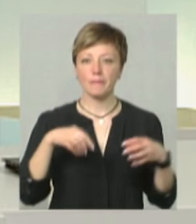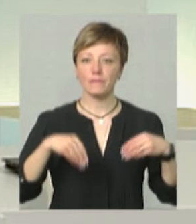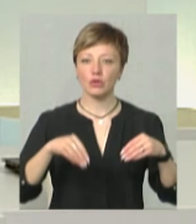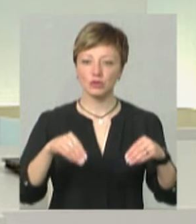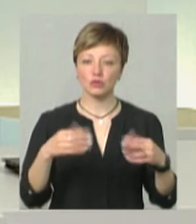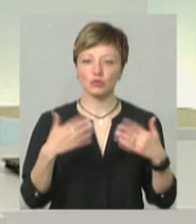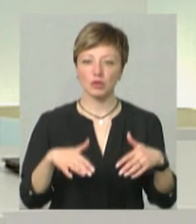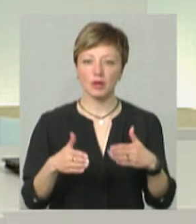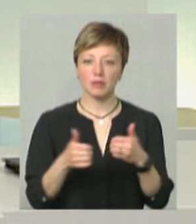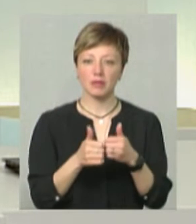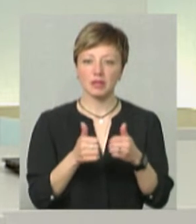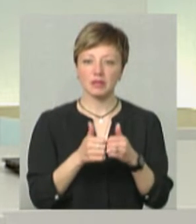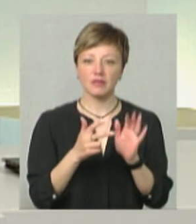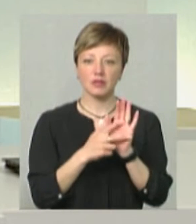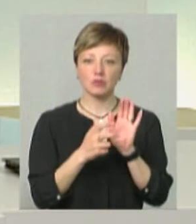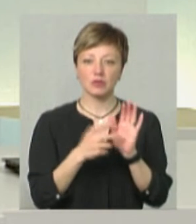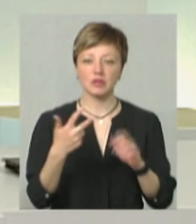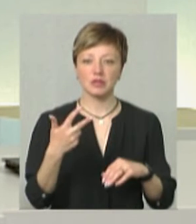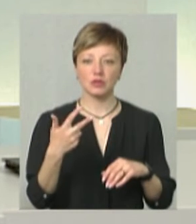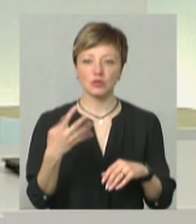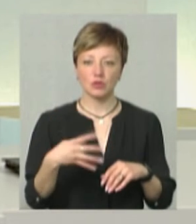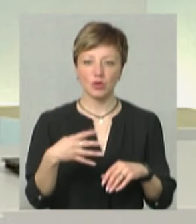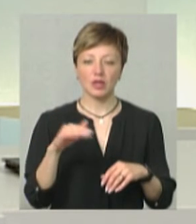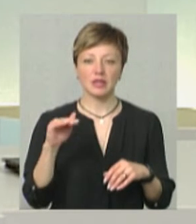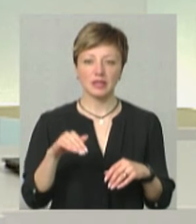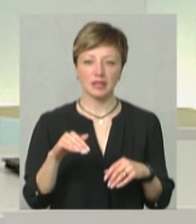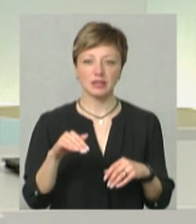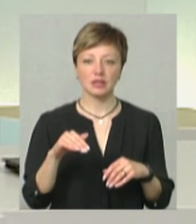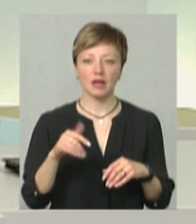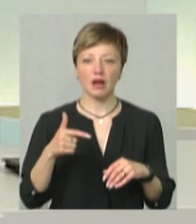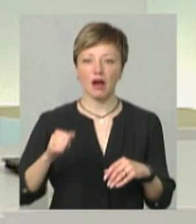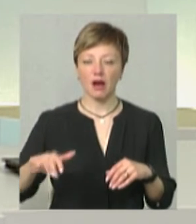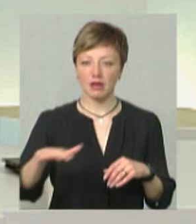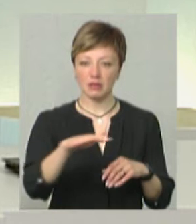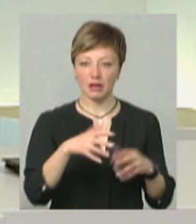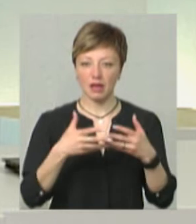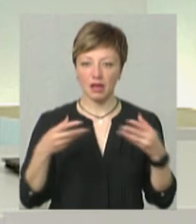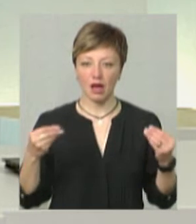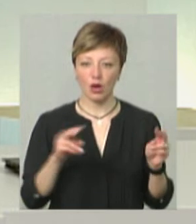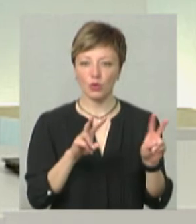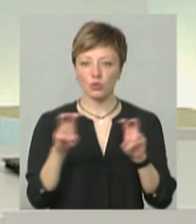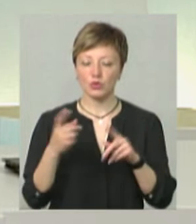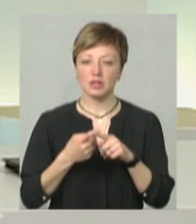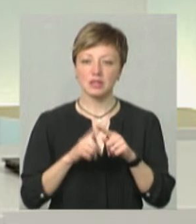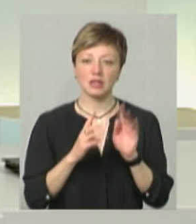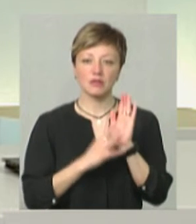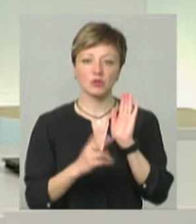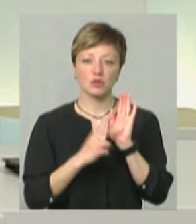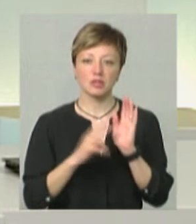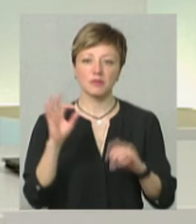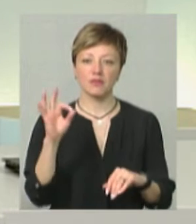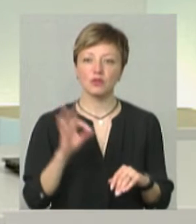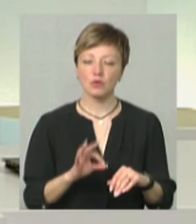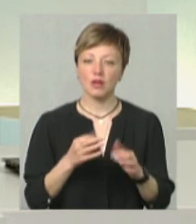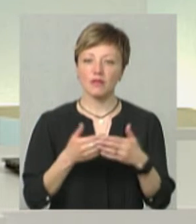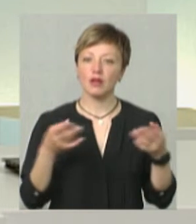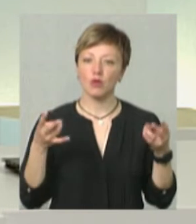посіяно вже близько 840 тисяч гектарів ярих культур. Це 97% до